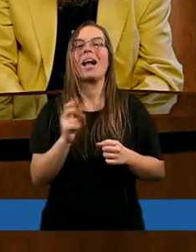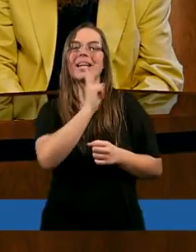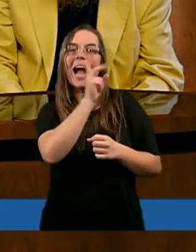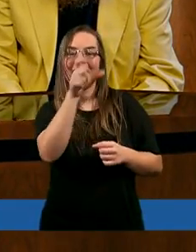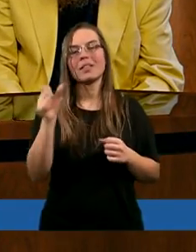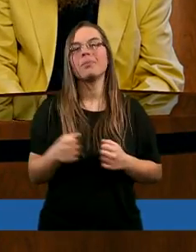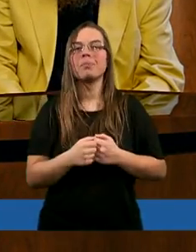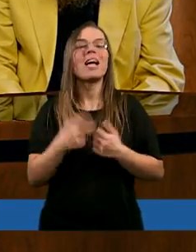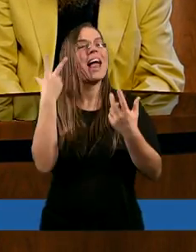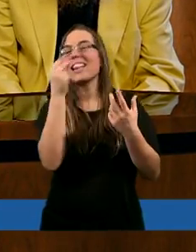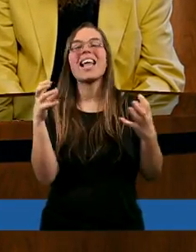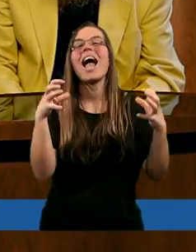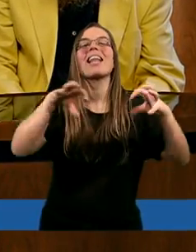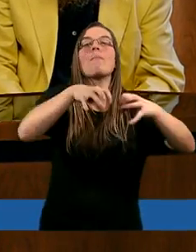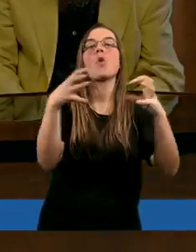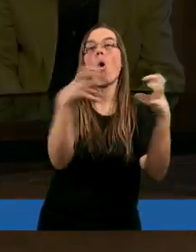niezbiorowo.